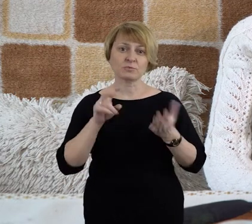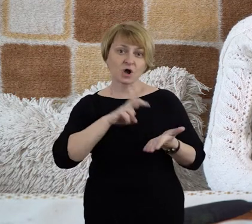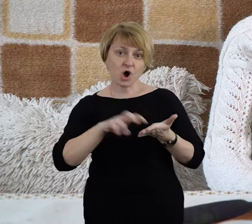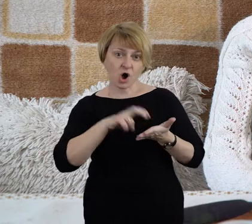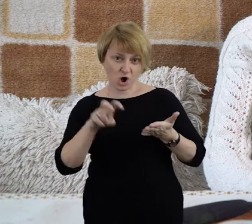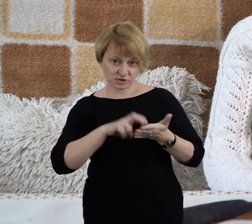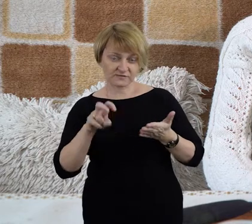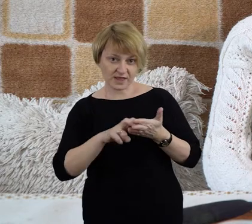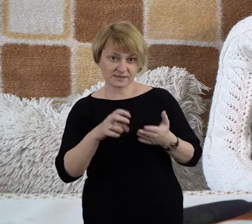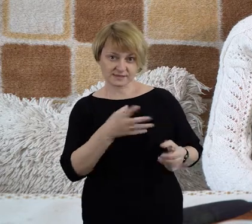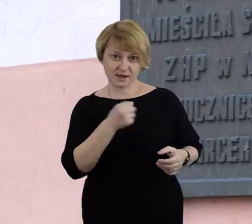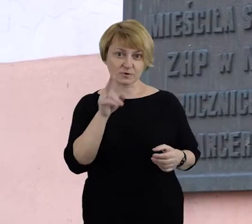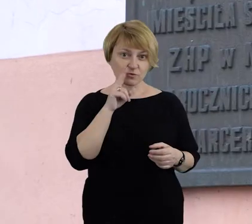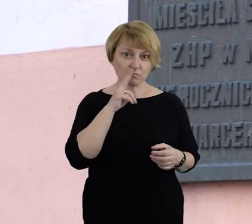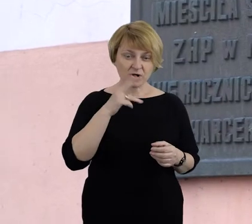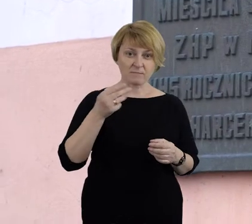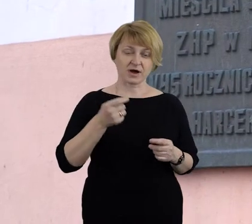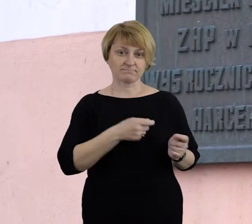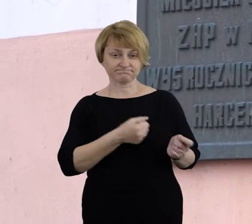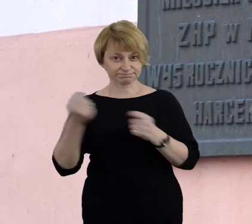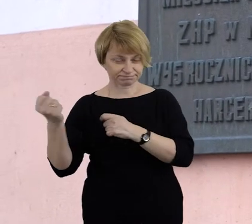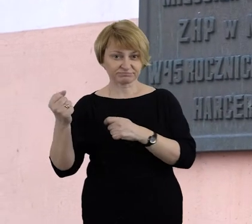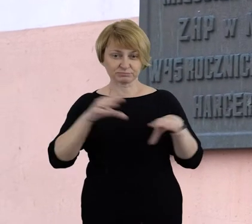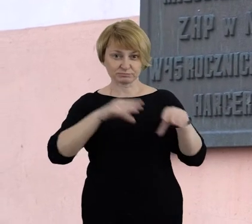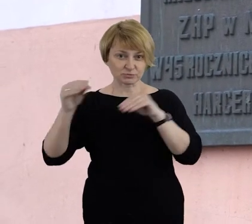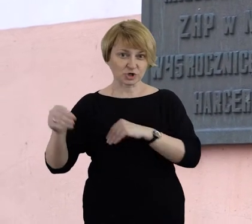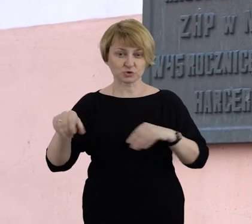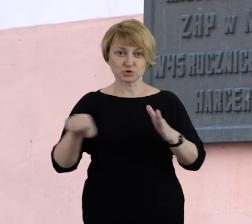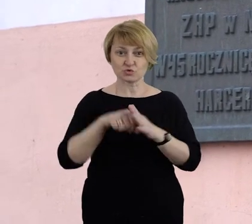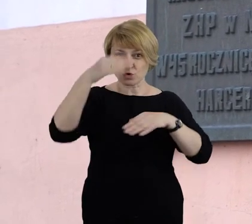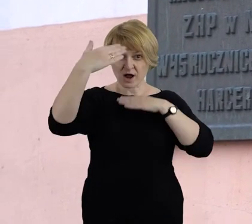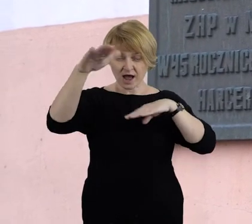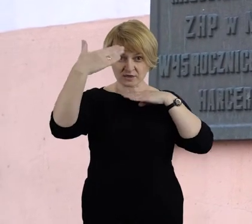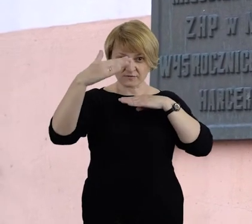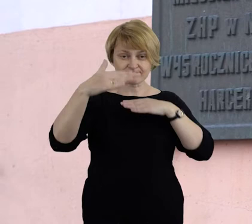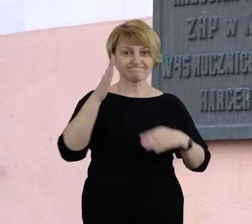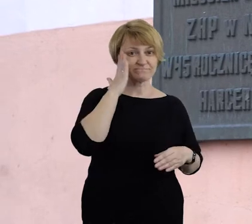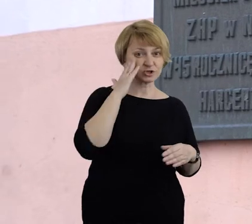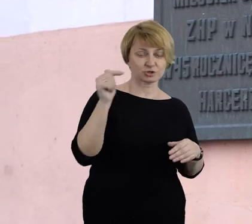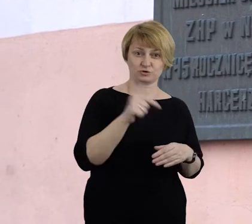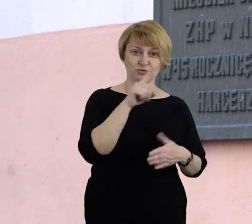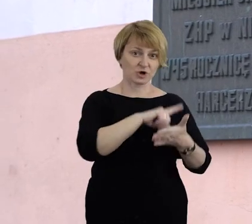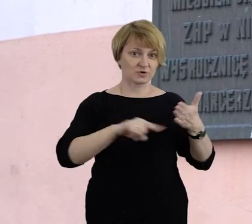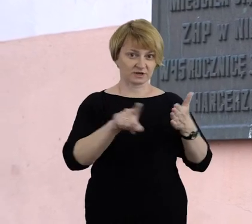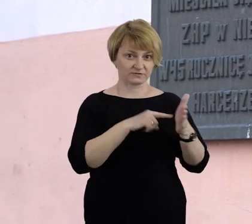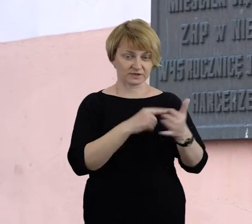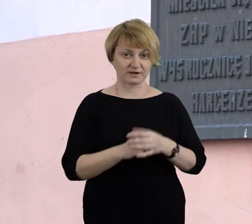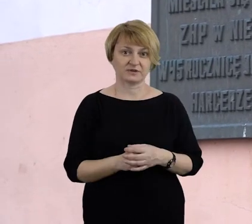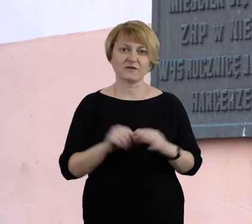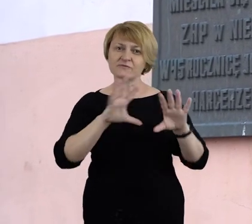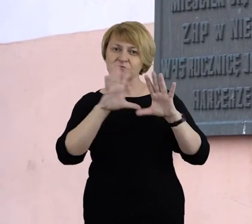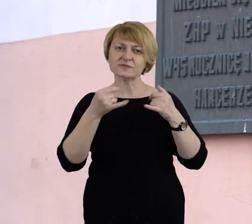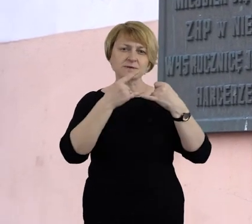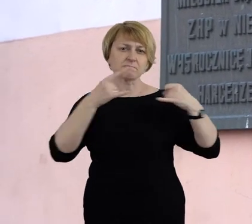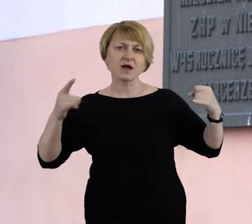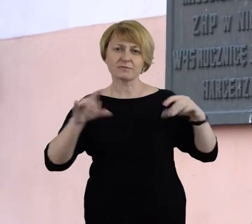więc ją odwiózł do brata, dziadka do Katowic. Na mieszkanie trzeba było zlikwidować, więc te